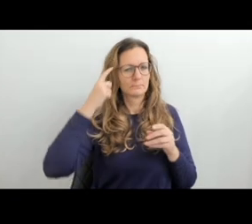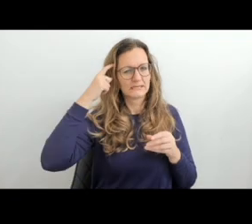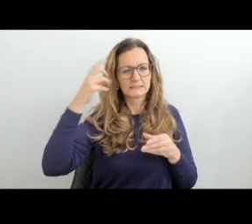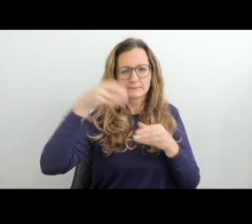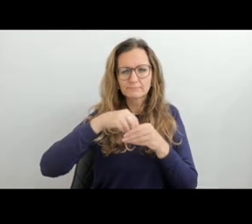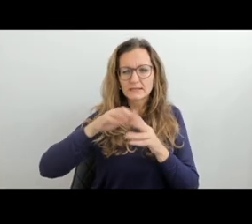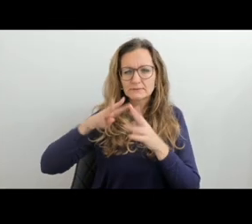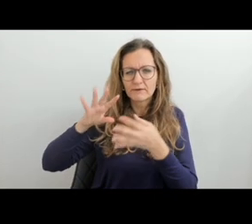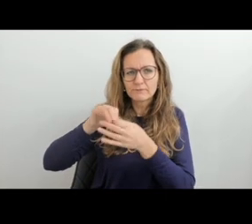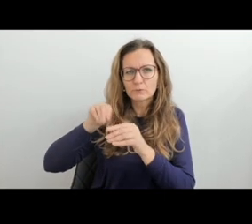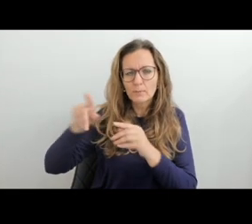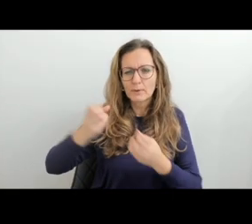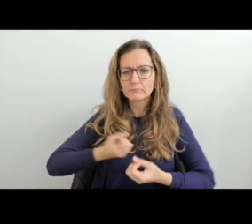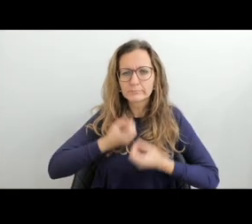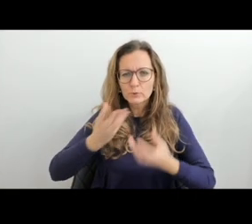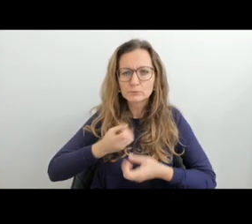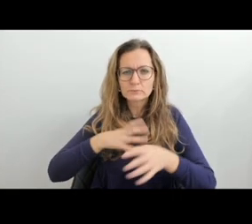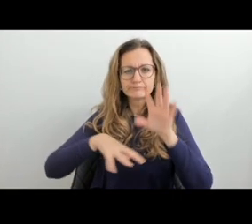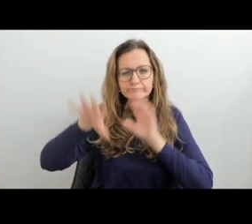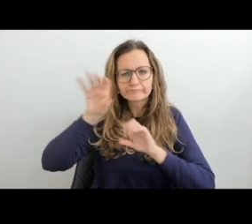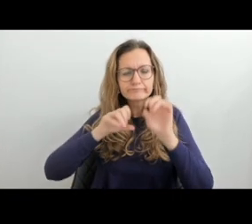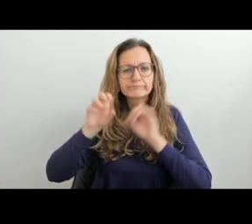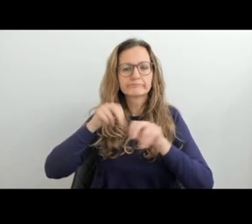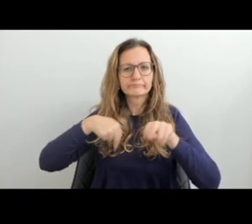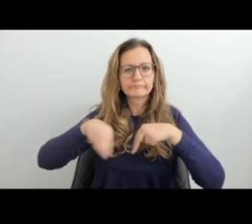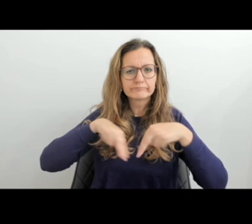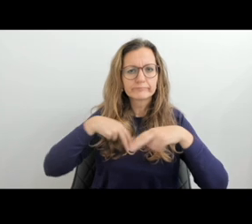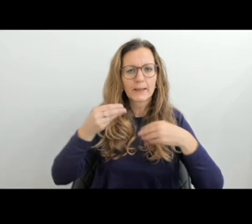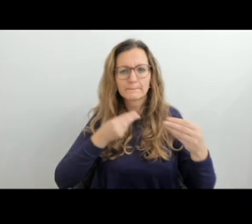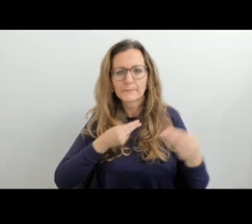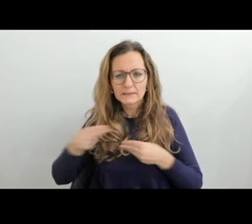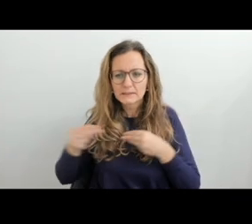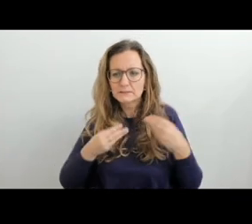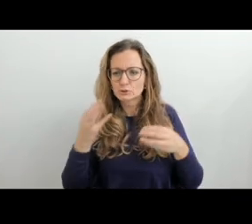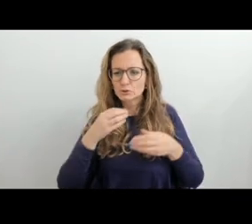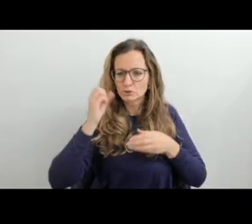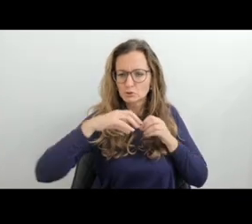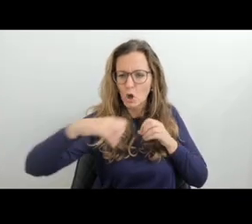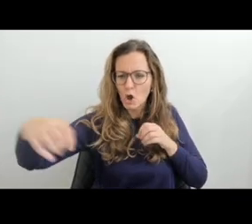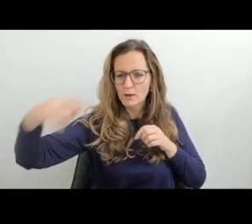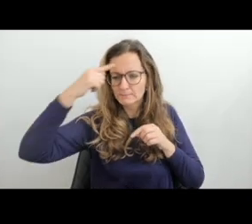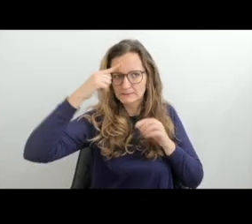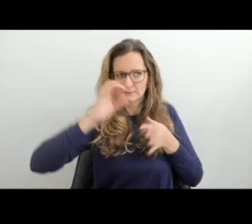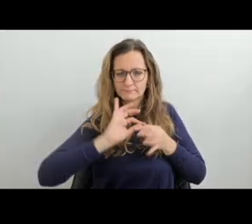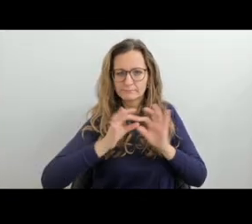Jakým tématům se věnovat. Jak podle referenčního rámce